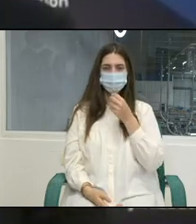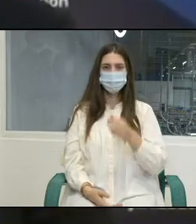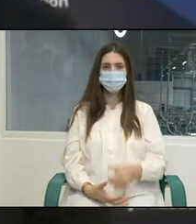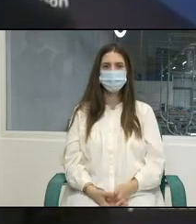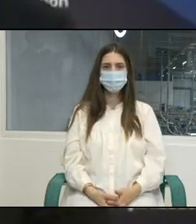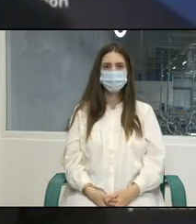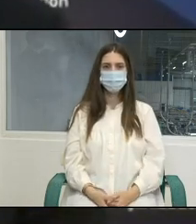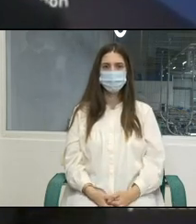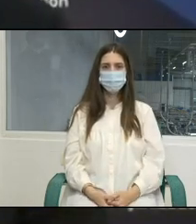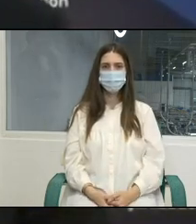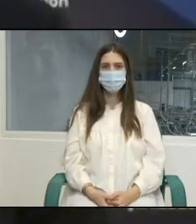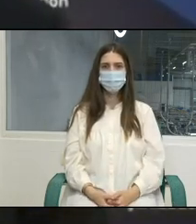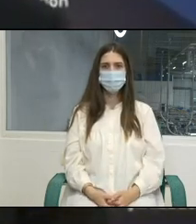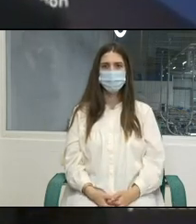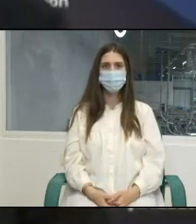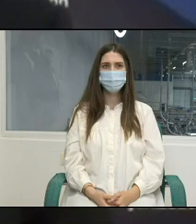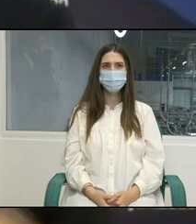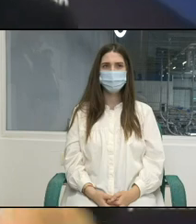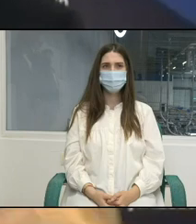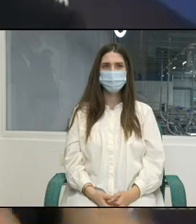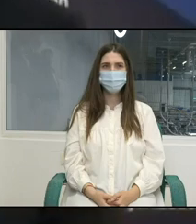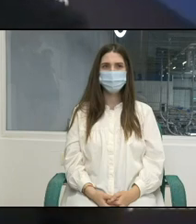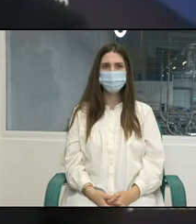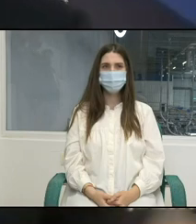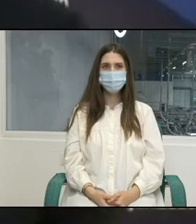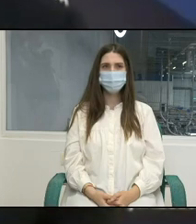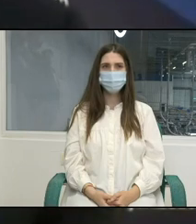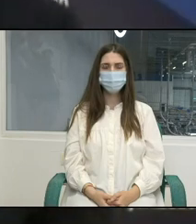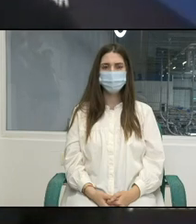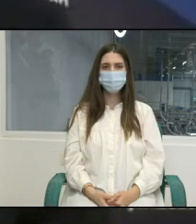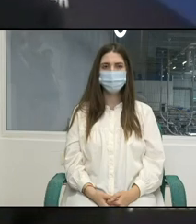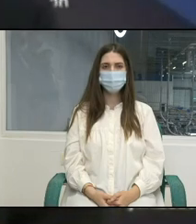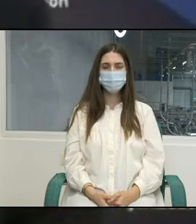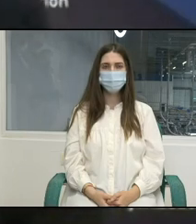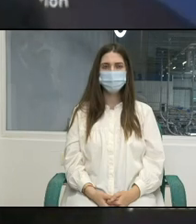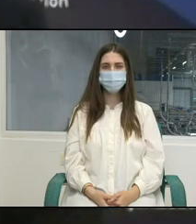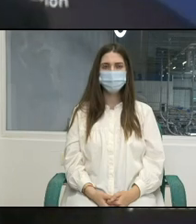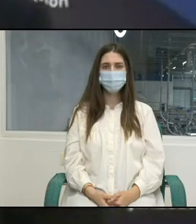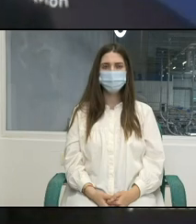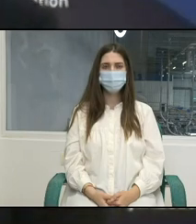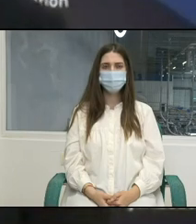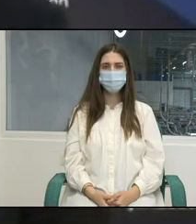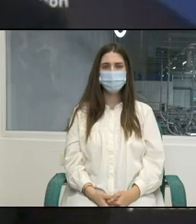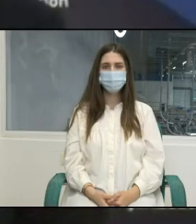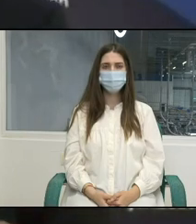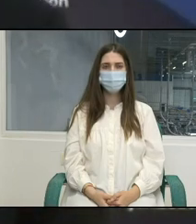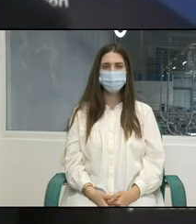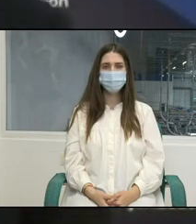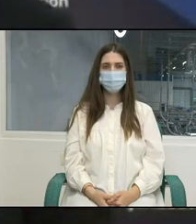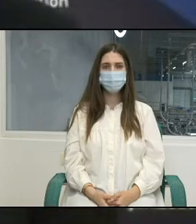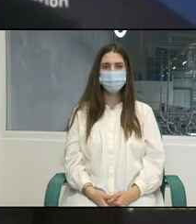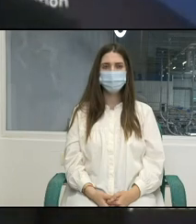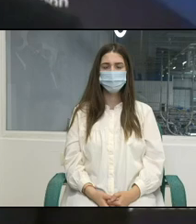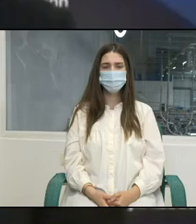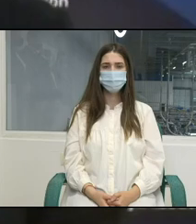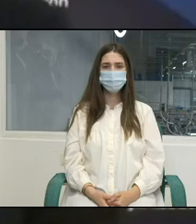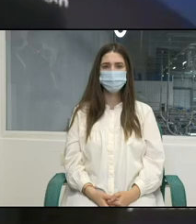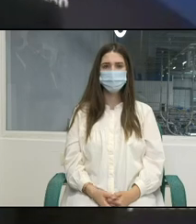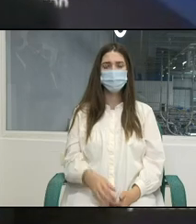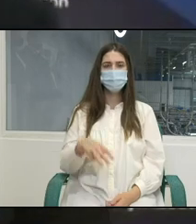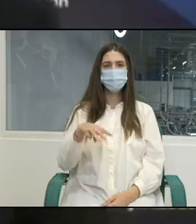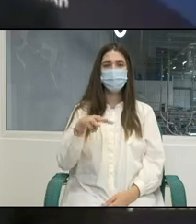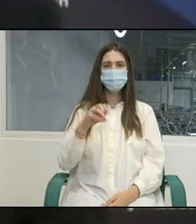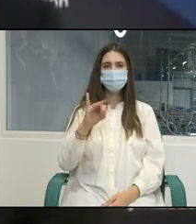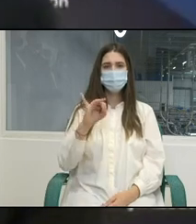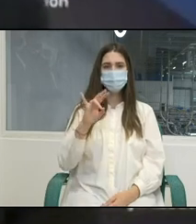dumnealui l-a citit în weekend. Eu am primit documentul cu drag changes de la el văzând că el a intrat în toate detaliile și m-a